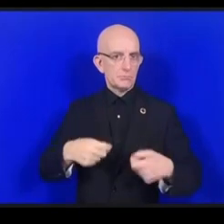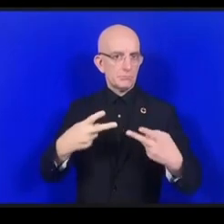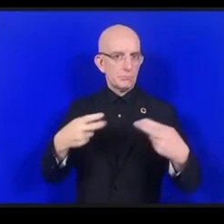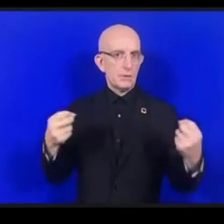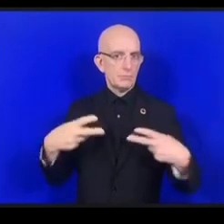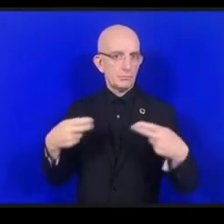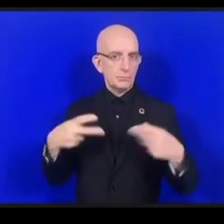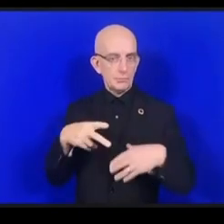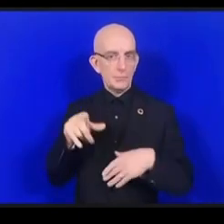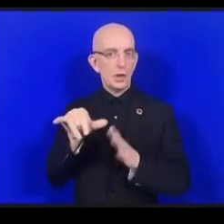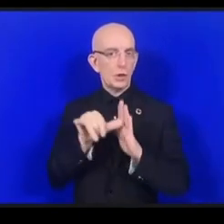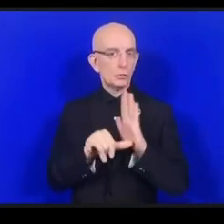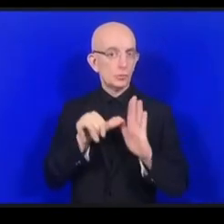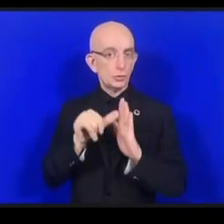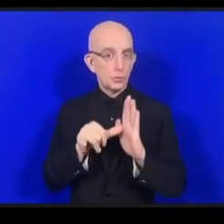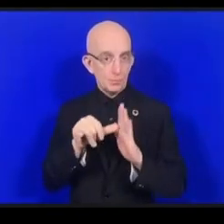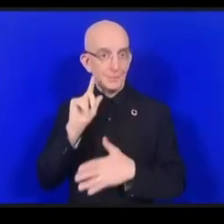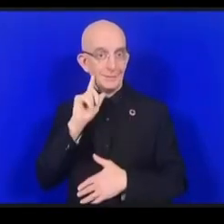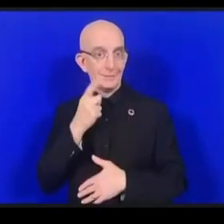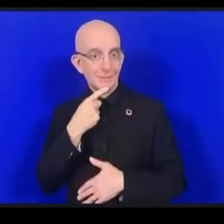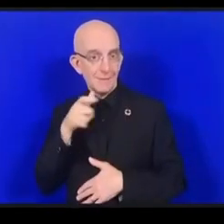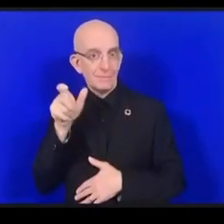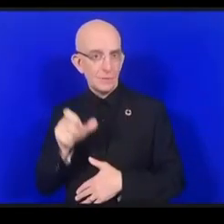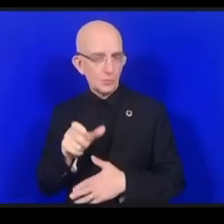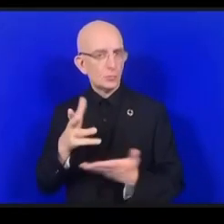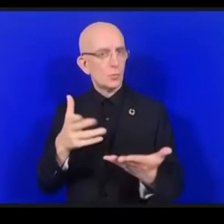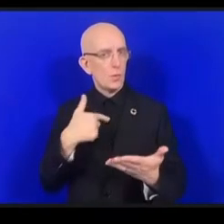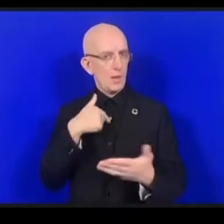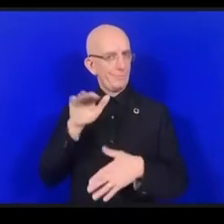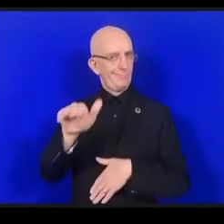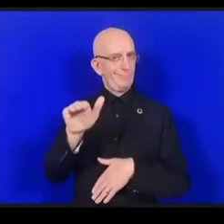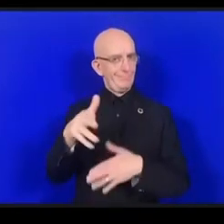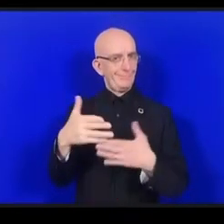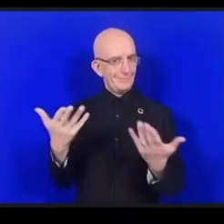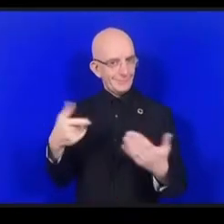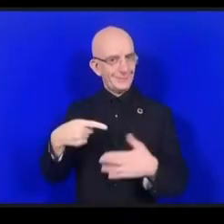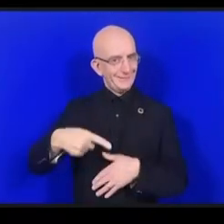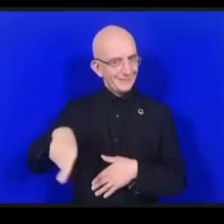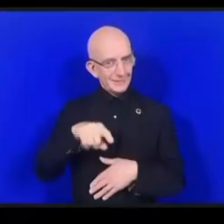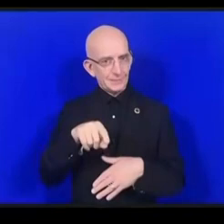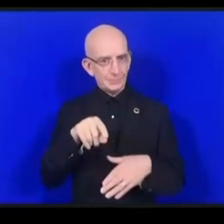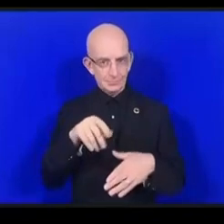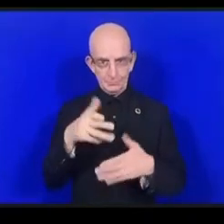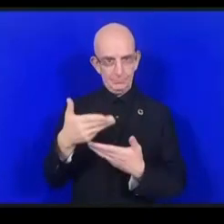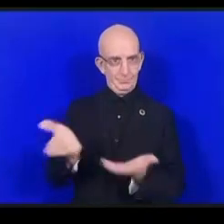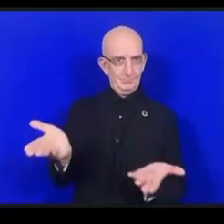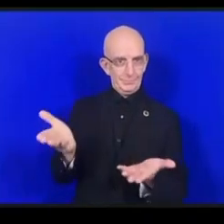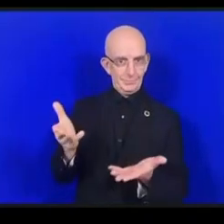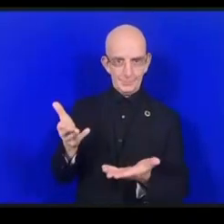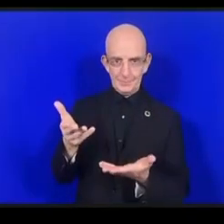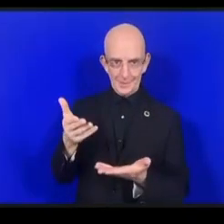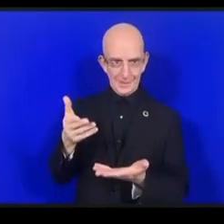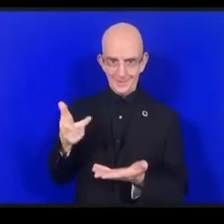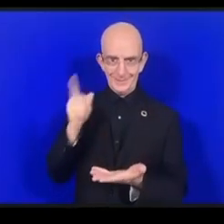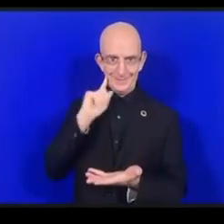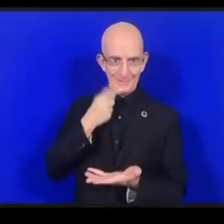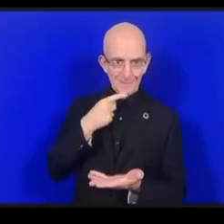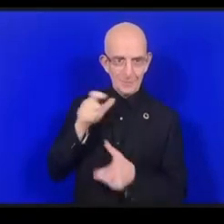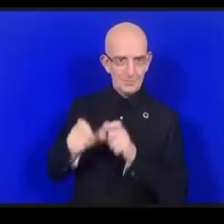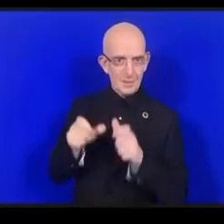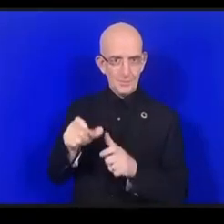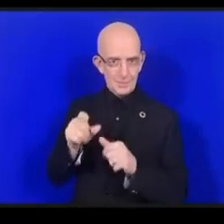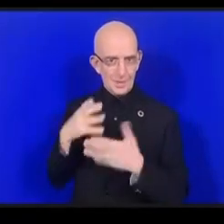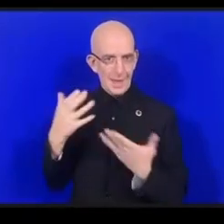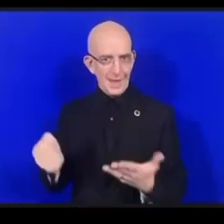بالتوصل إلى تكنولوجيات تأخذ بعين الأعتبار هذه الإعاقات